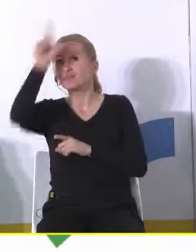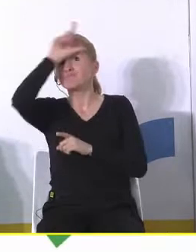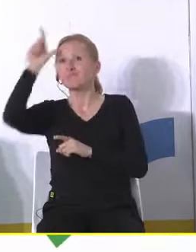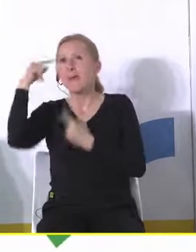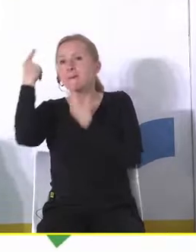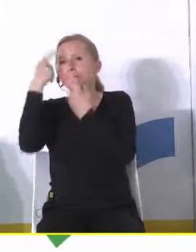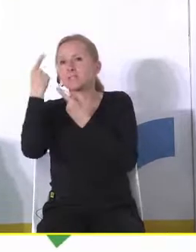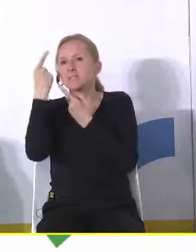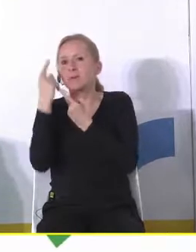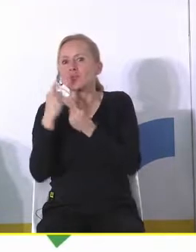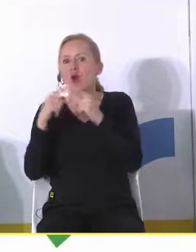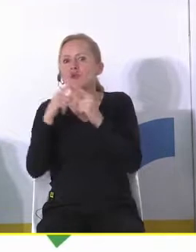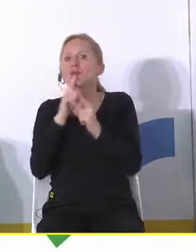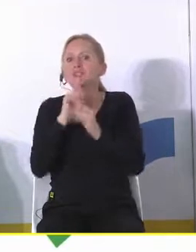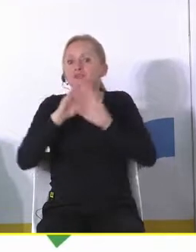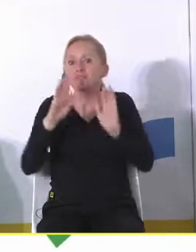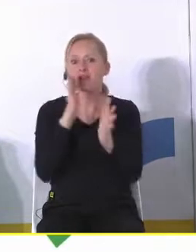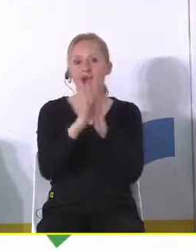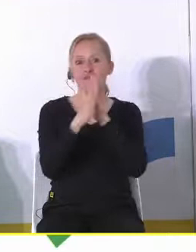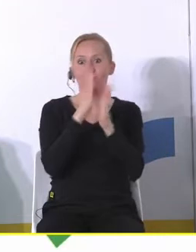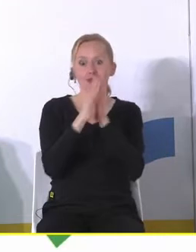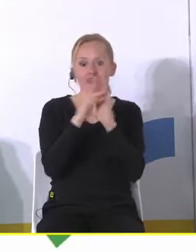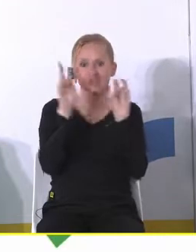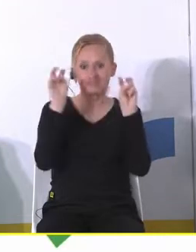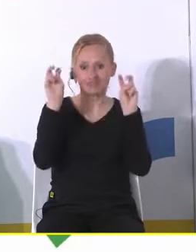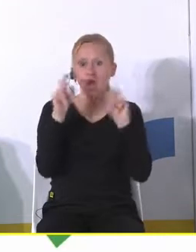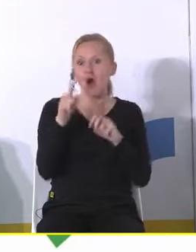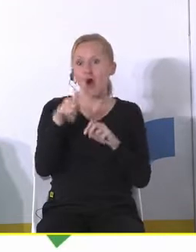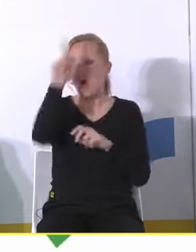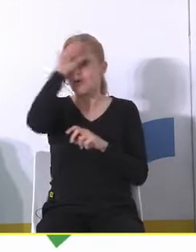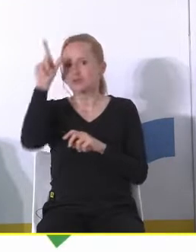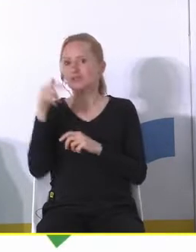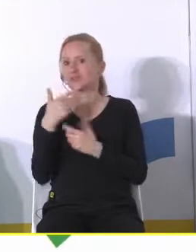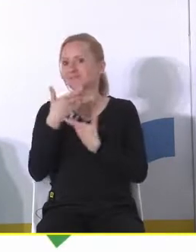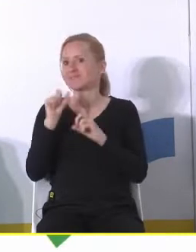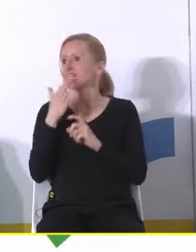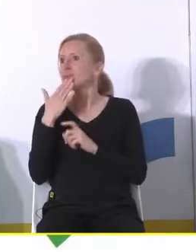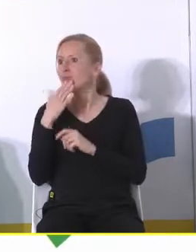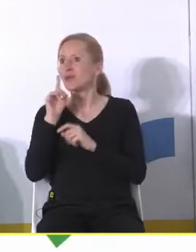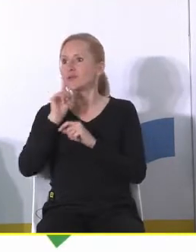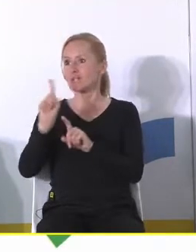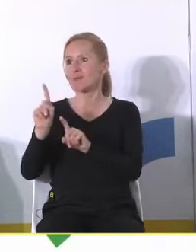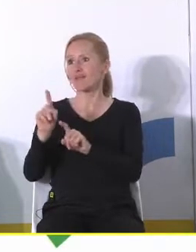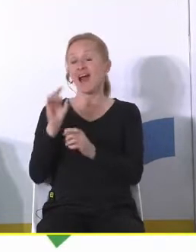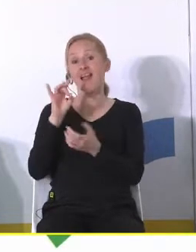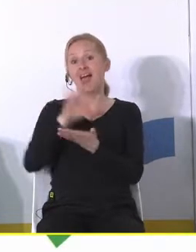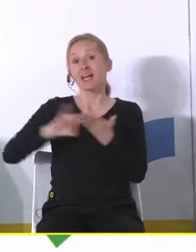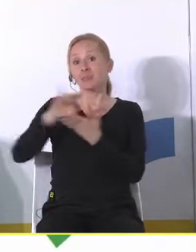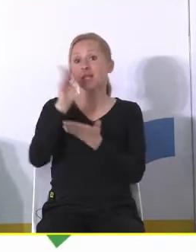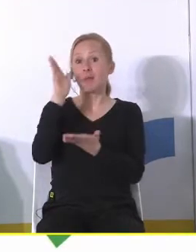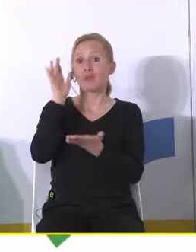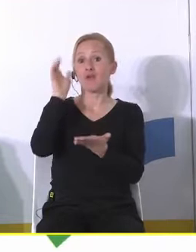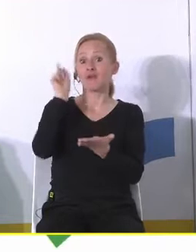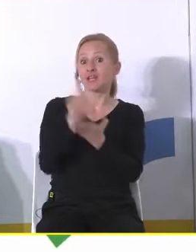taka można powiedzieć cicha wojna o mieszkańców tak i to oczywiście nikt o tym głośno nie mówi ale myślę wdaję no te gminy będą wygrywały i będą tak naprawdę